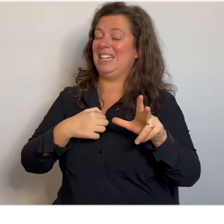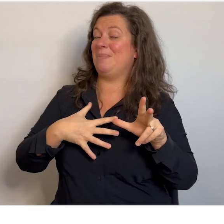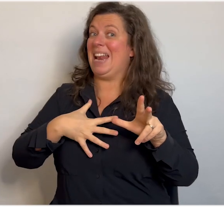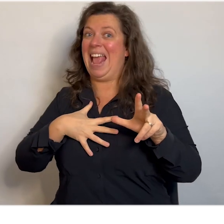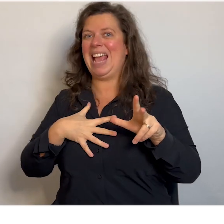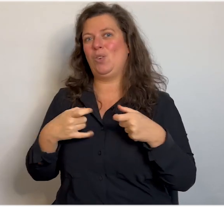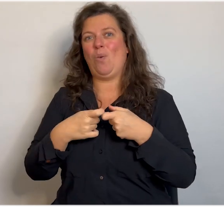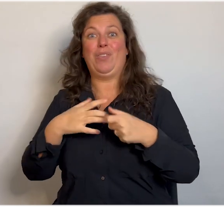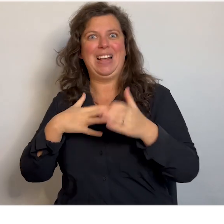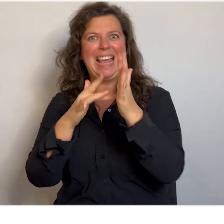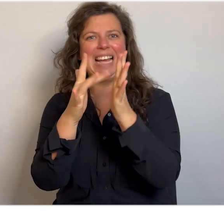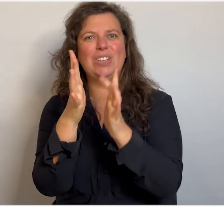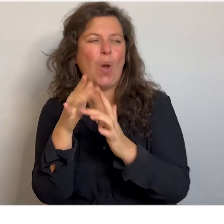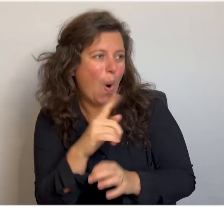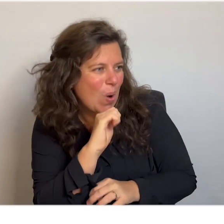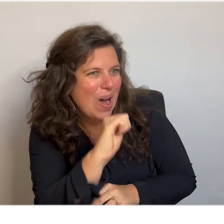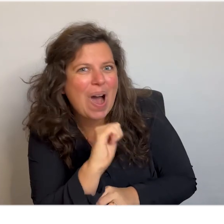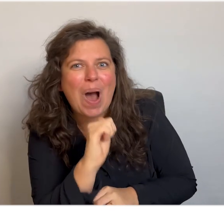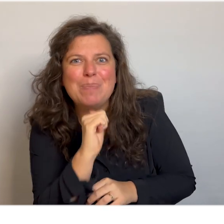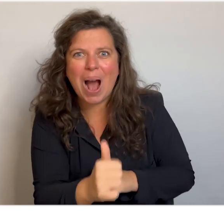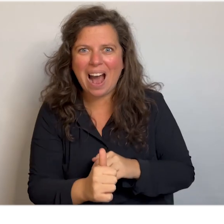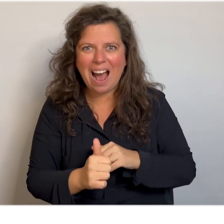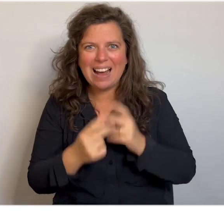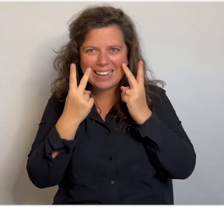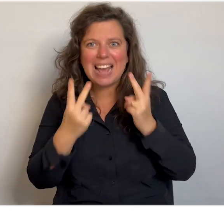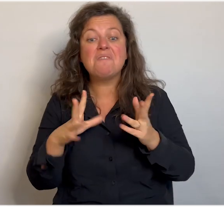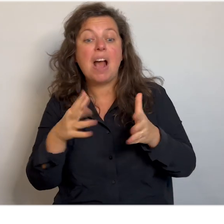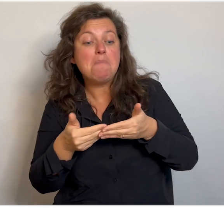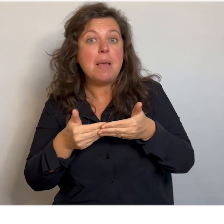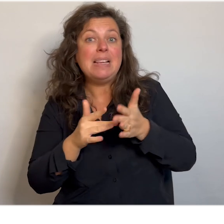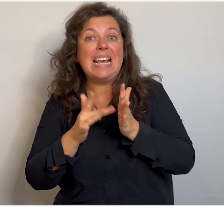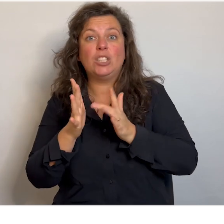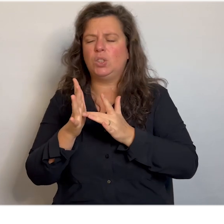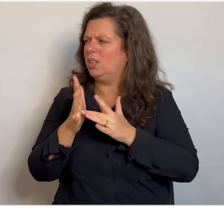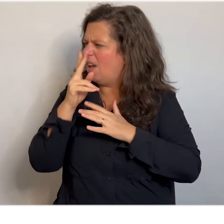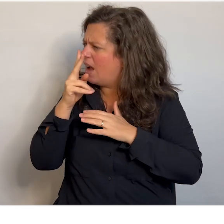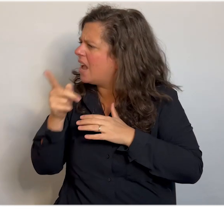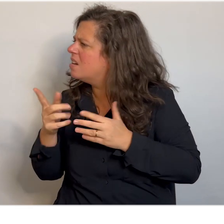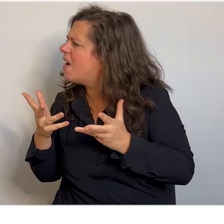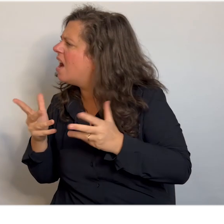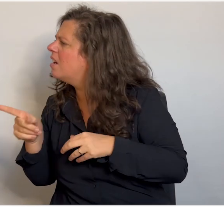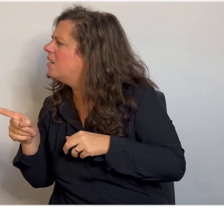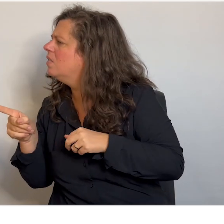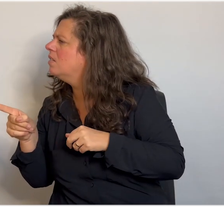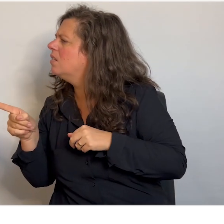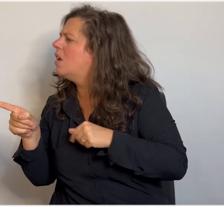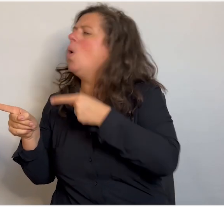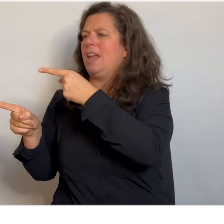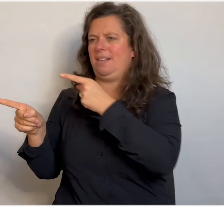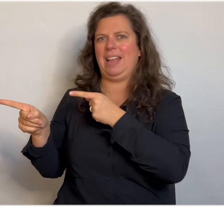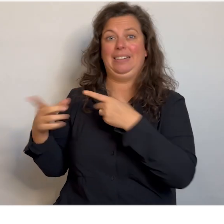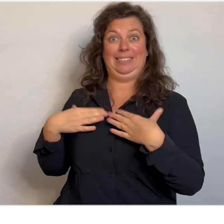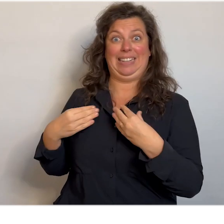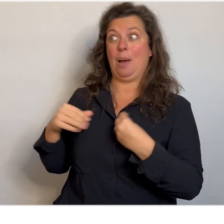van de Heer Jezus. Oh, dat is grappig zeg. Even kijken, waar is het babytje Jezus? Oh, ze zijn een beetje door elkaar. Waar is het babytje Jezus eigenlijk? Oh, hier is het babytje Jezus. Hier allemaal